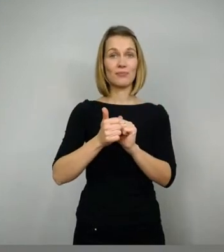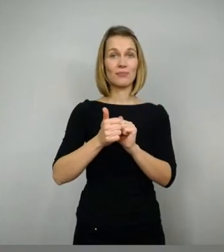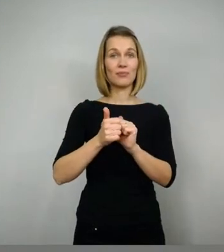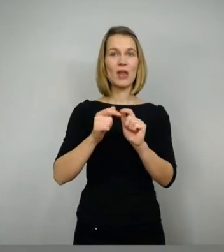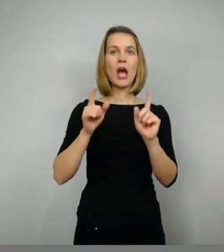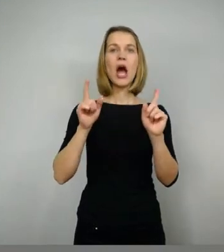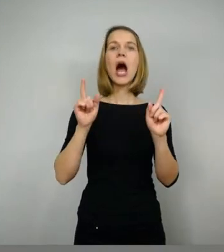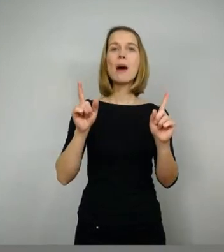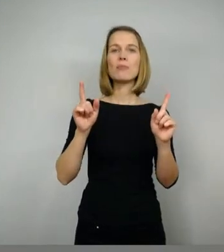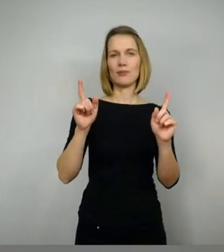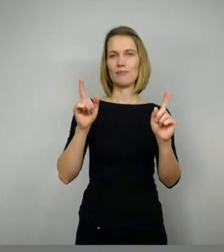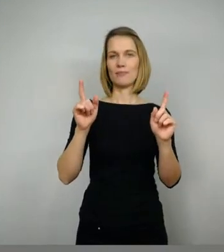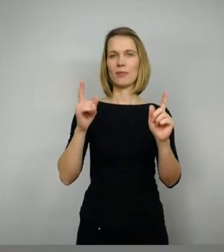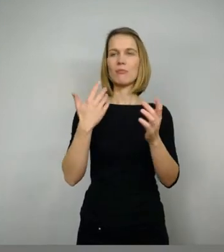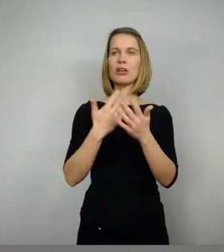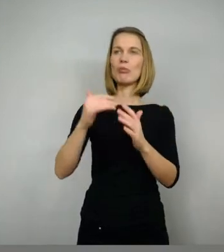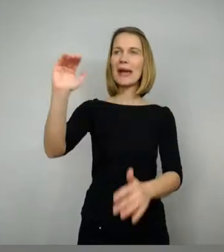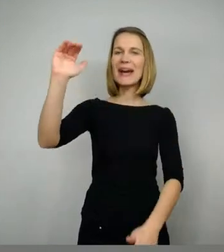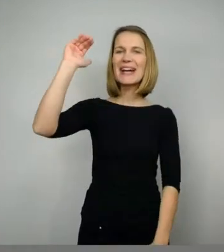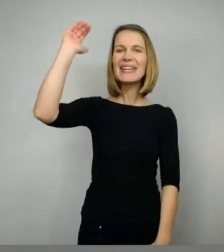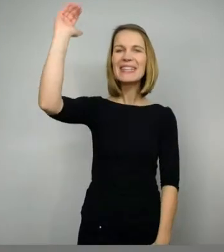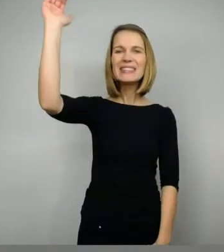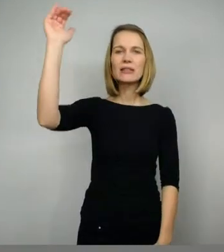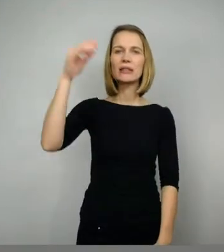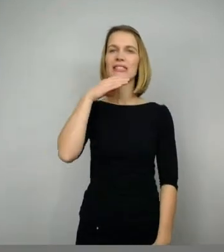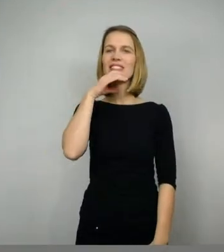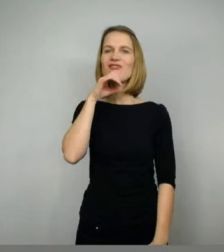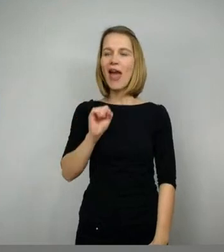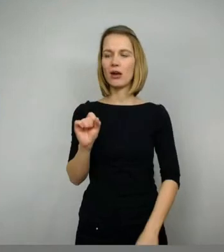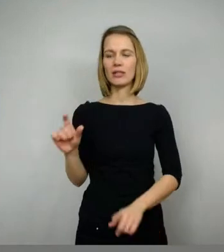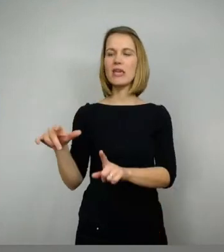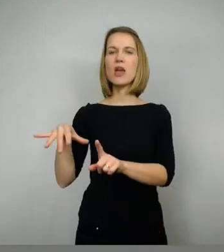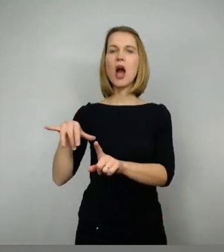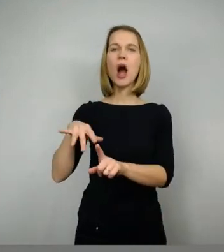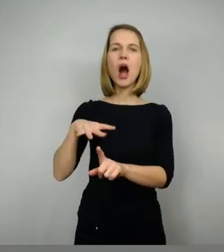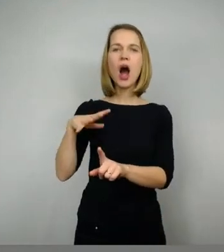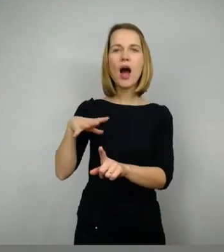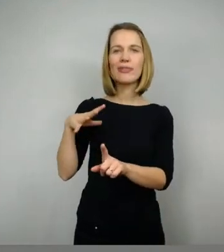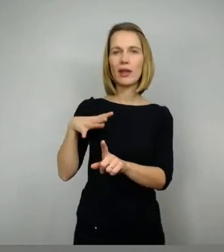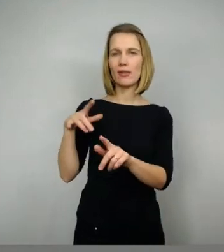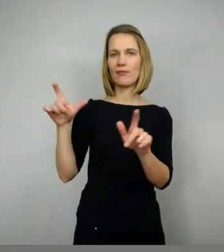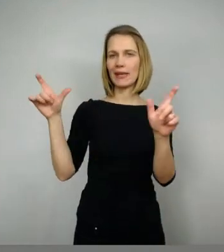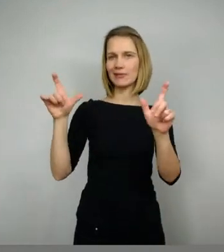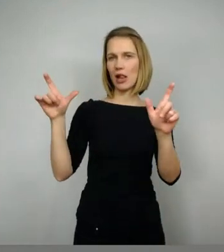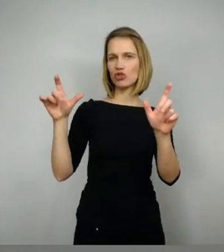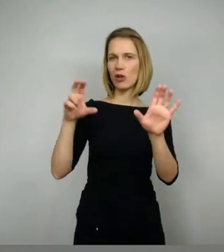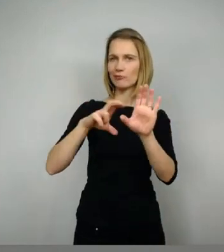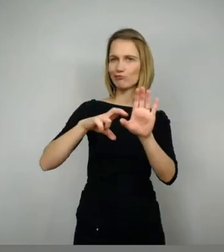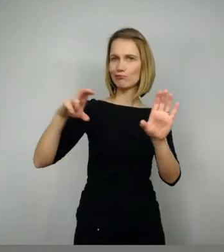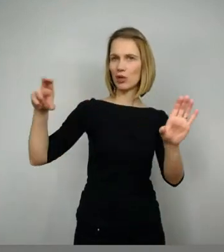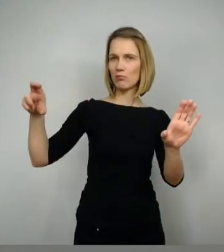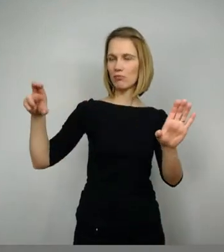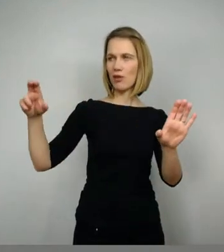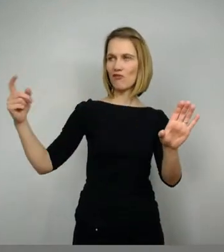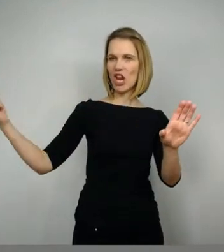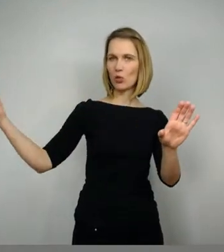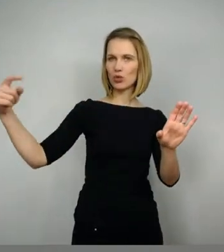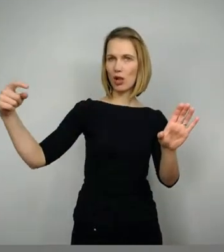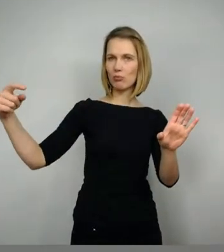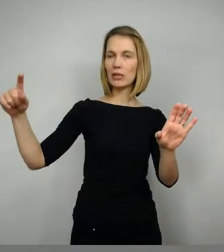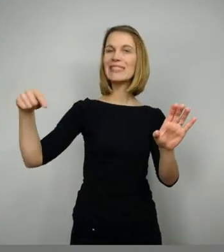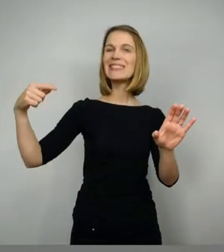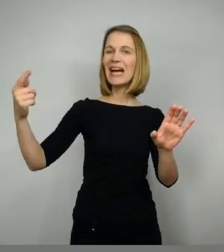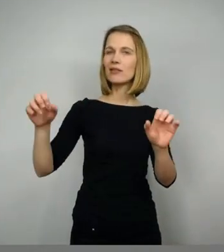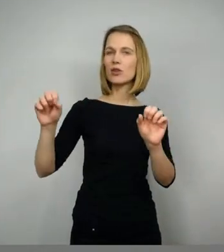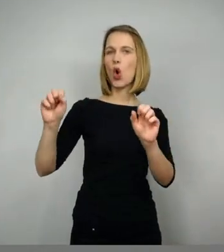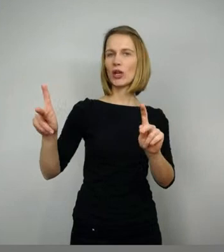wie einen Riesen oder einen Zwerg kämpft, die eben nicht zur Gesellschaft gehören, sondern von draußen kommen, dann ist das in Ordnung. Dann